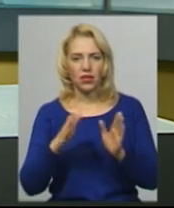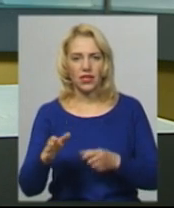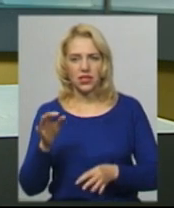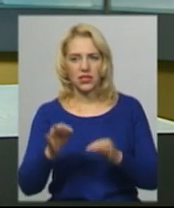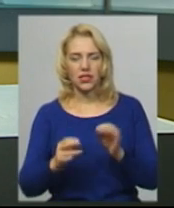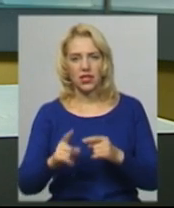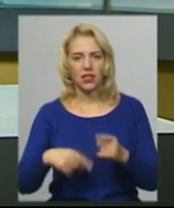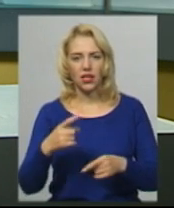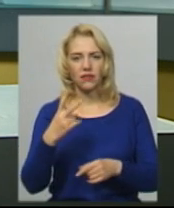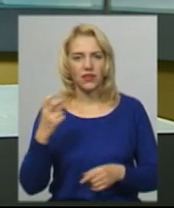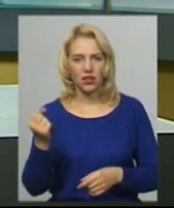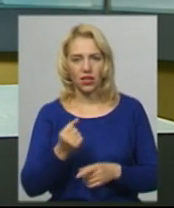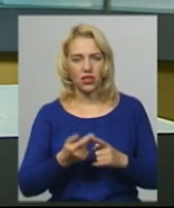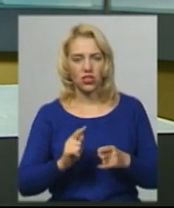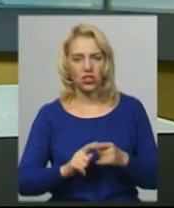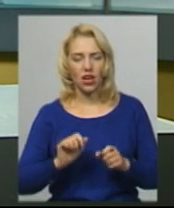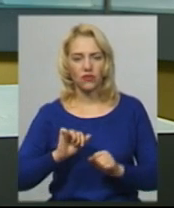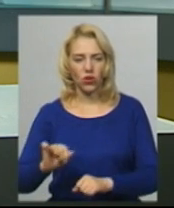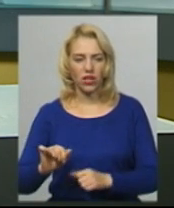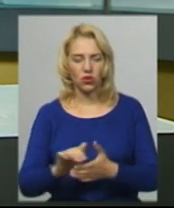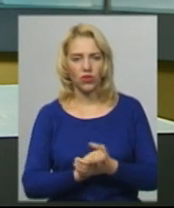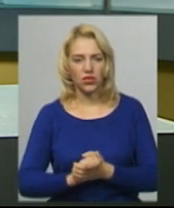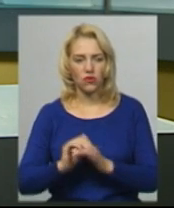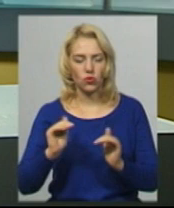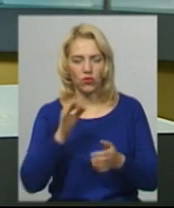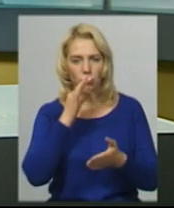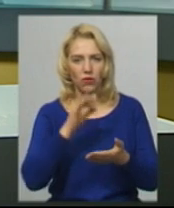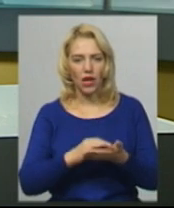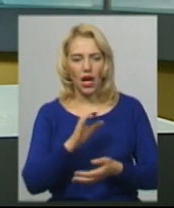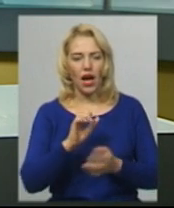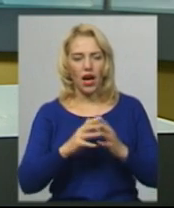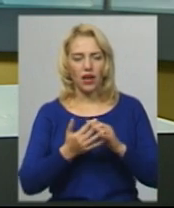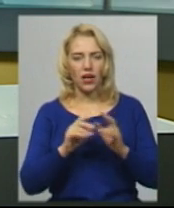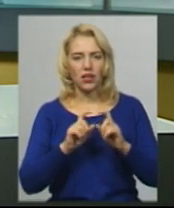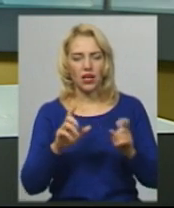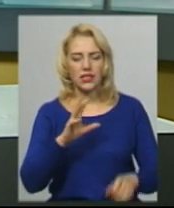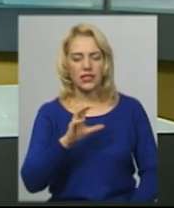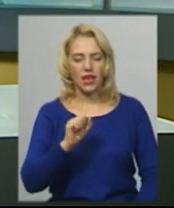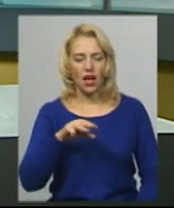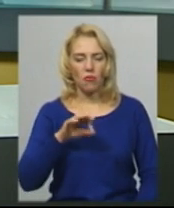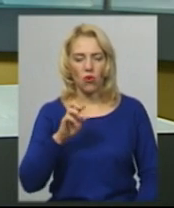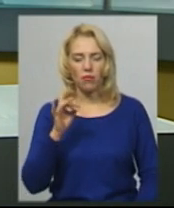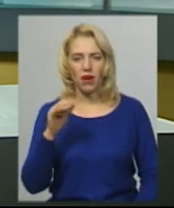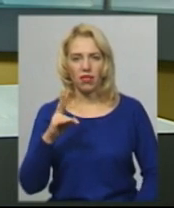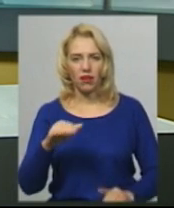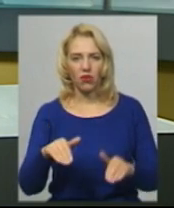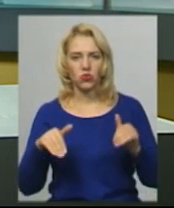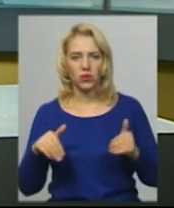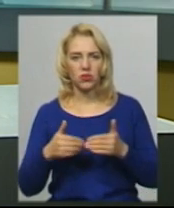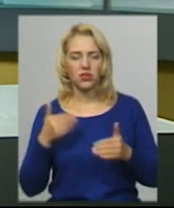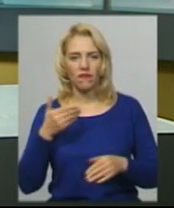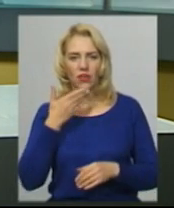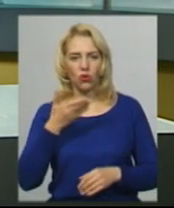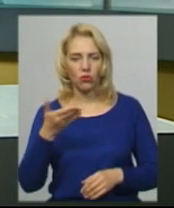тижні. Адвокати товариства з обмеженою відповідальністю аграрна компанія «Самобранка» від коментарів утрималися. Адвокат про скурівки